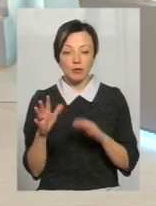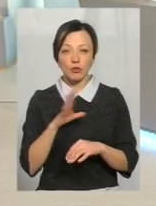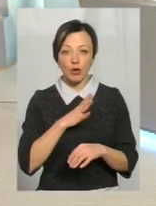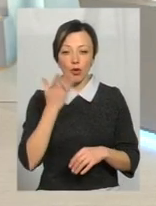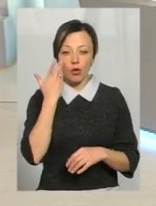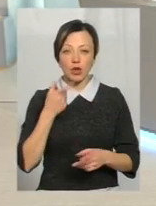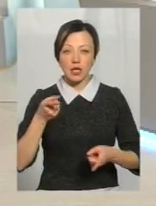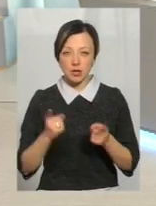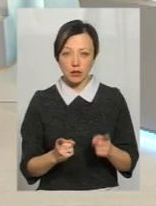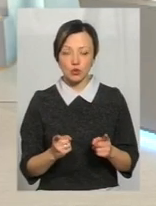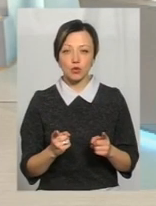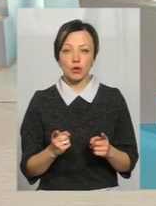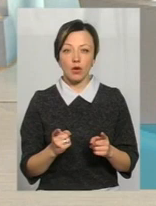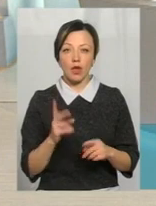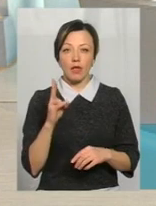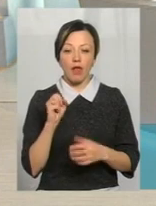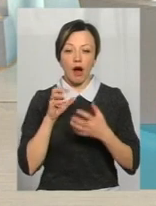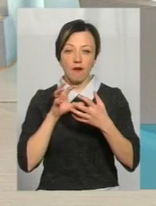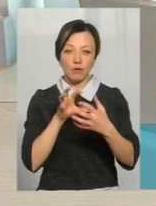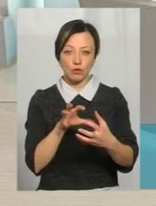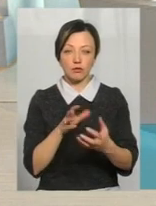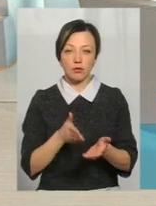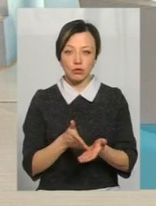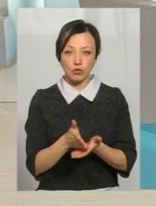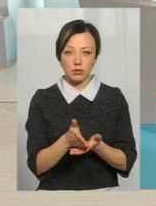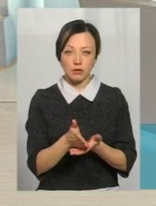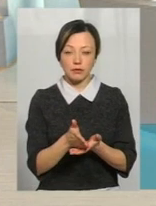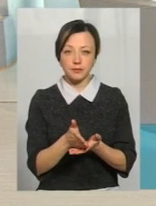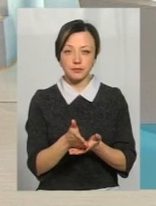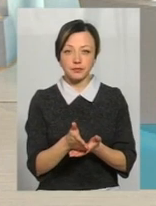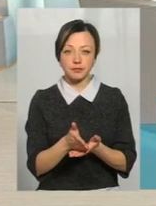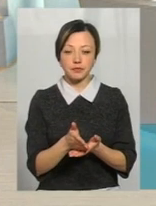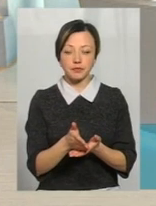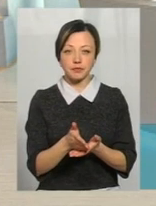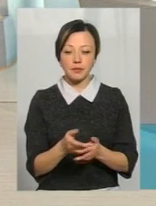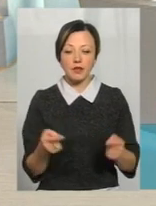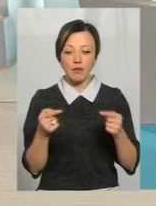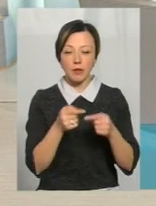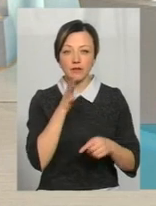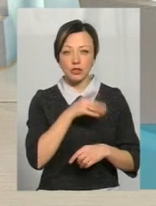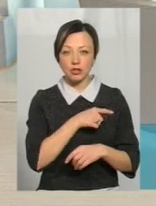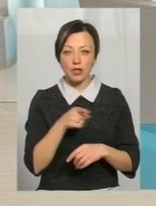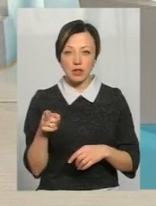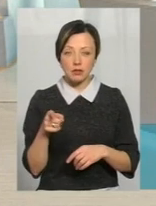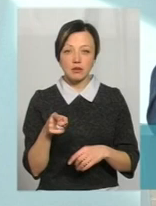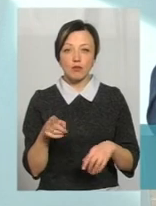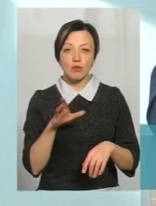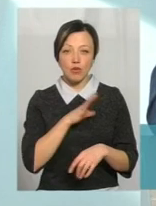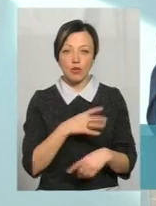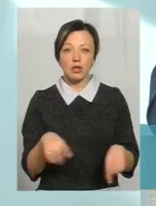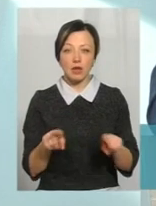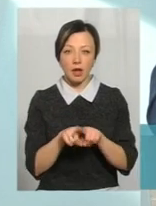дійсно на автобусних маршрутах в певний час руху складалось таке, що